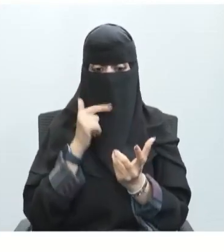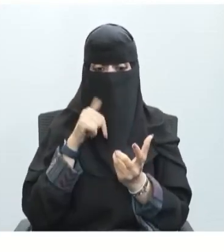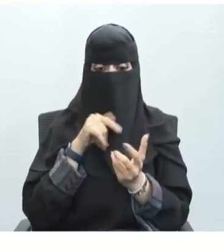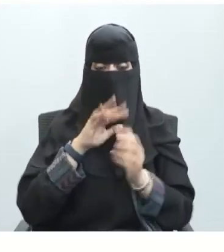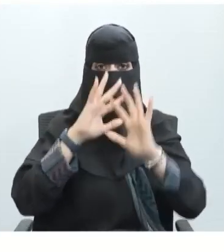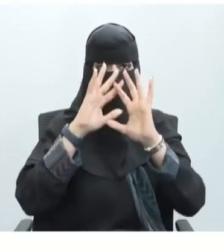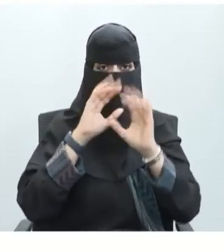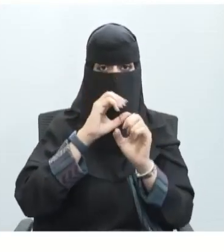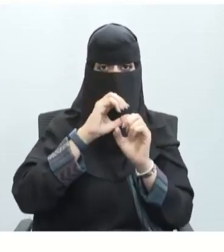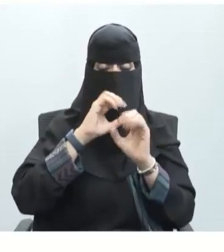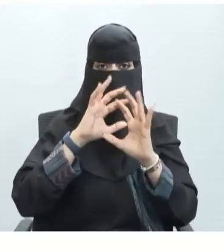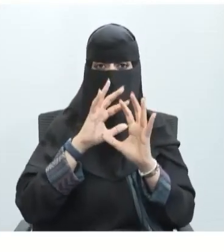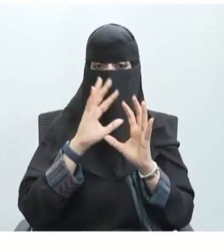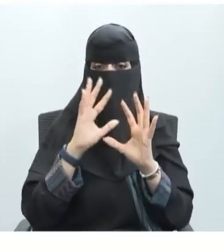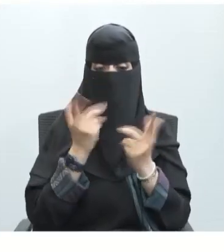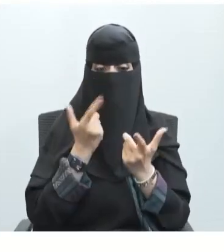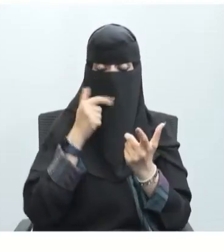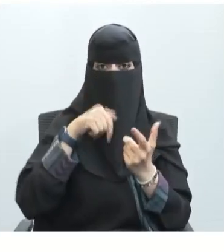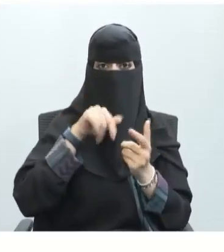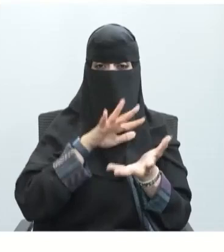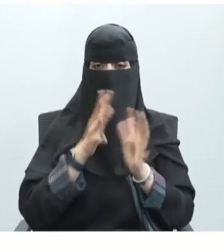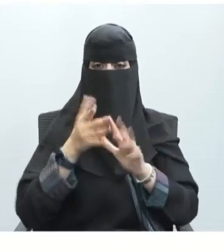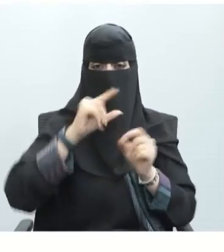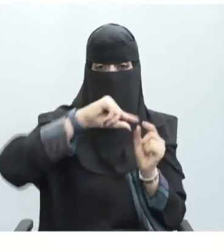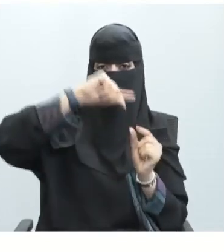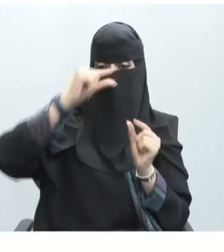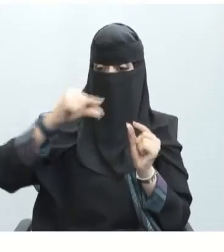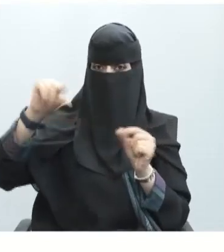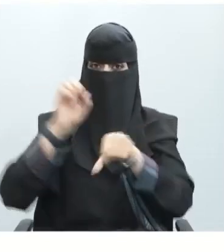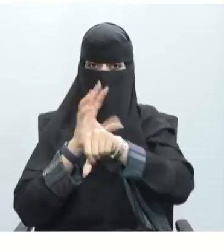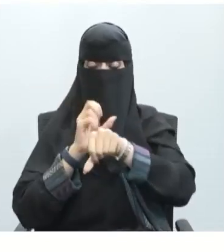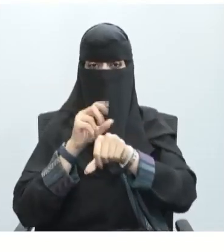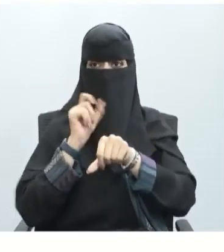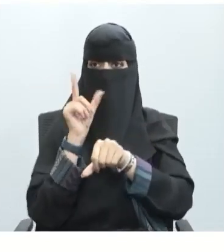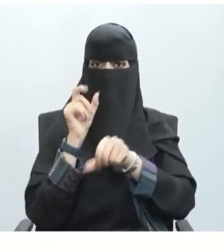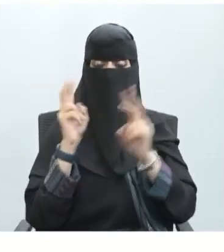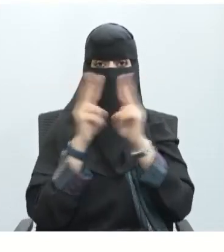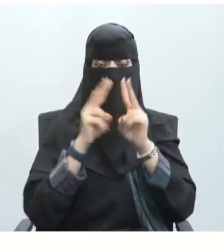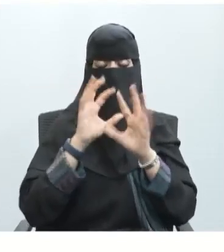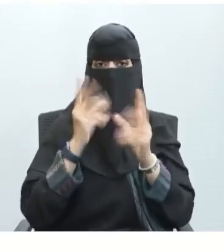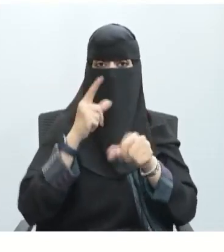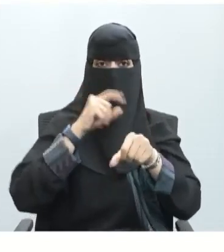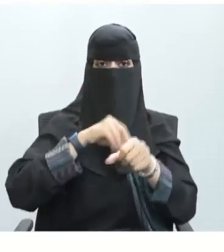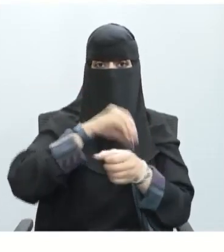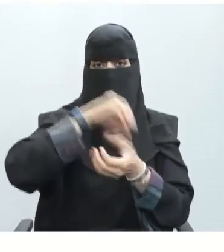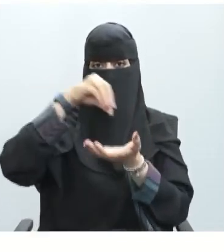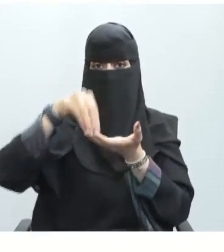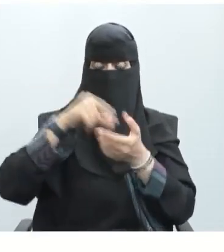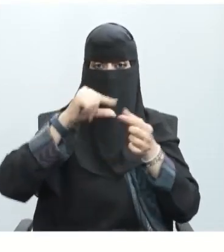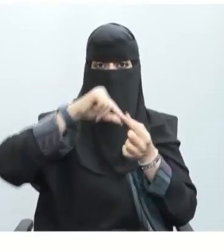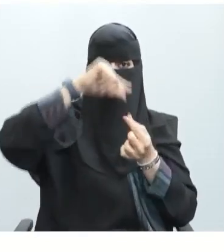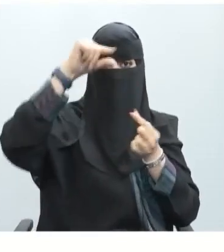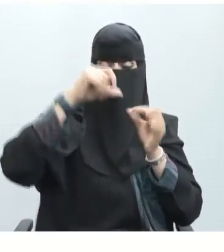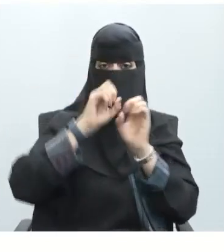نسعى سويا لتفسير كيفية أو كيف يشبه السيال العصبي الإشارة الكهربائية وكيف ينتقل على طول الخلية